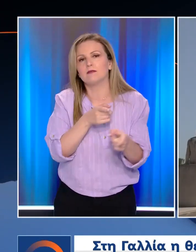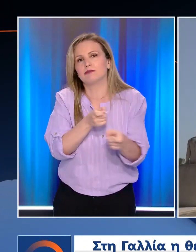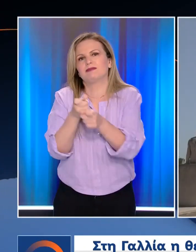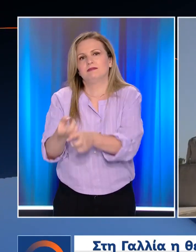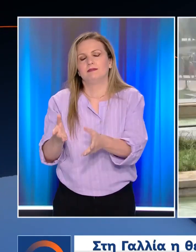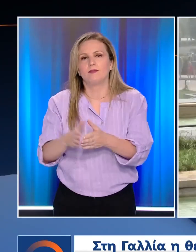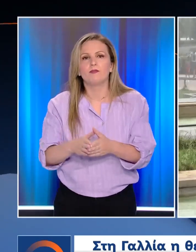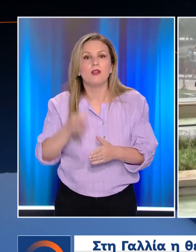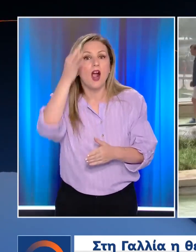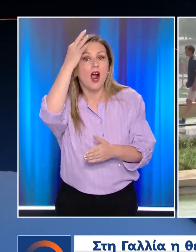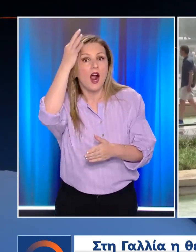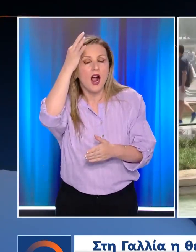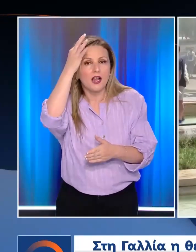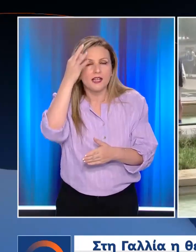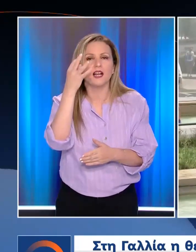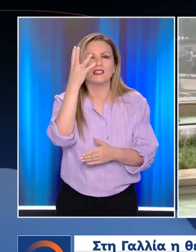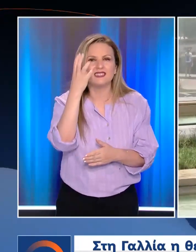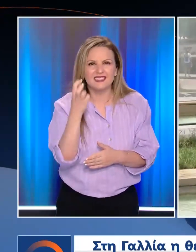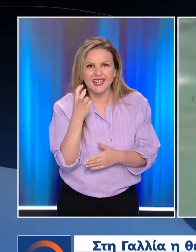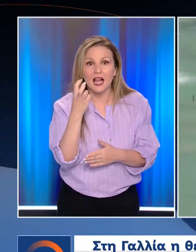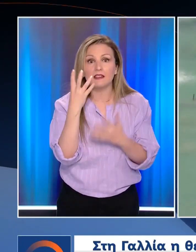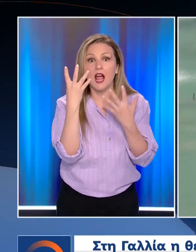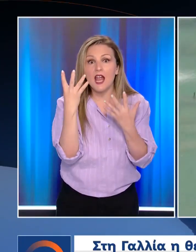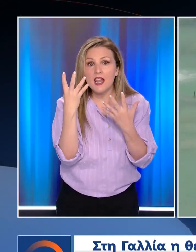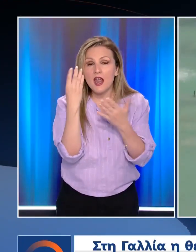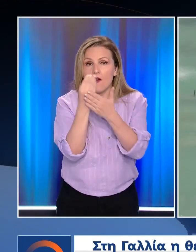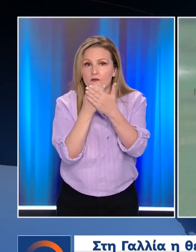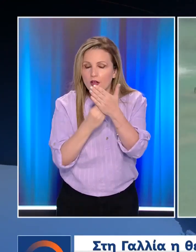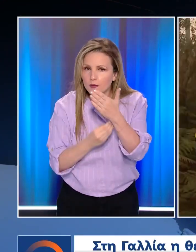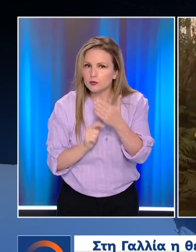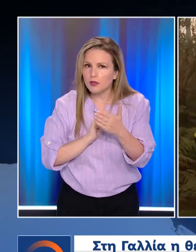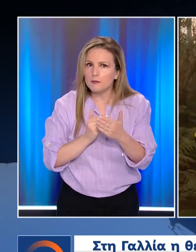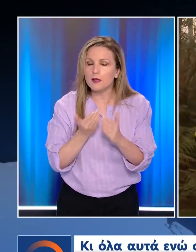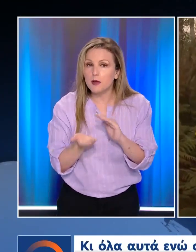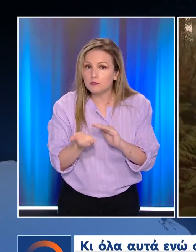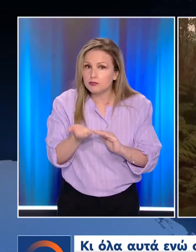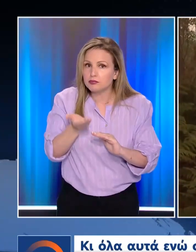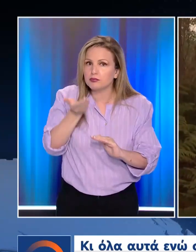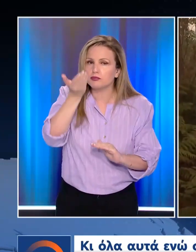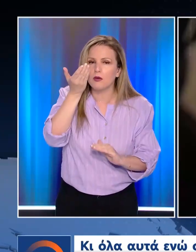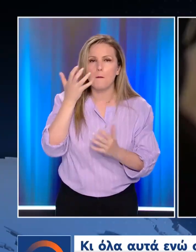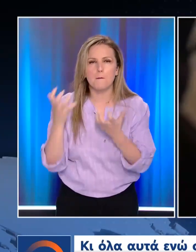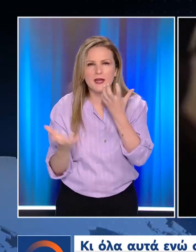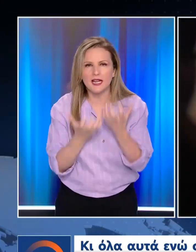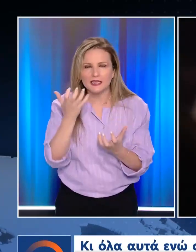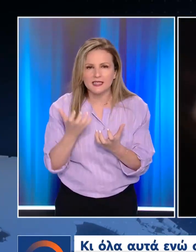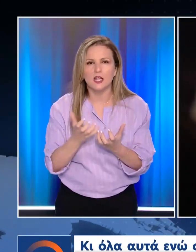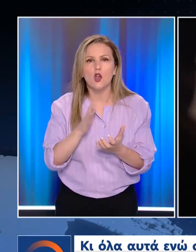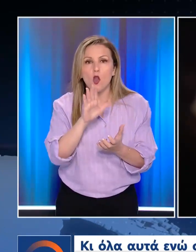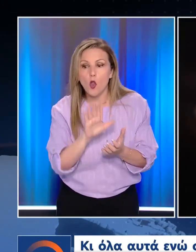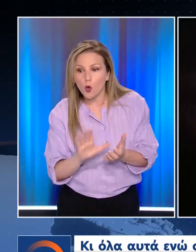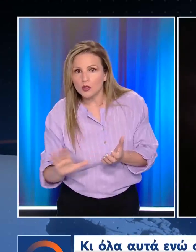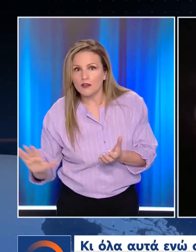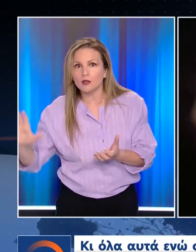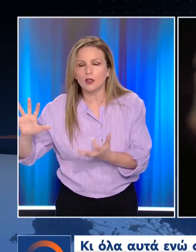Στην Γαλλία η θερμοκρασία άγγιξε ήδη τους 39 βαθμούς και αναμένεται να ανέβει κι άλλο. Και όλα αυτά ενώ υπήρει καγιές στα νοτιοανατολικά της χώρας